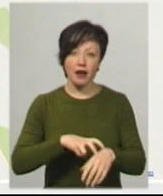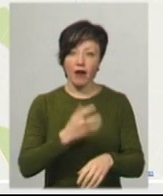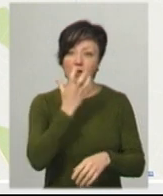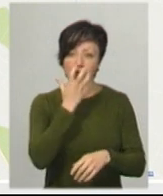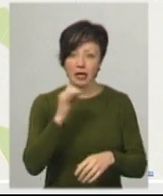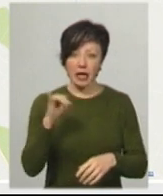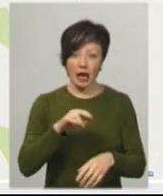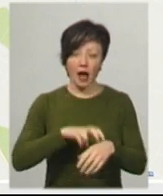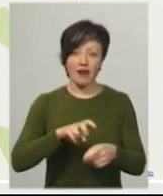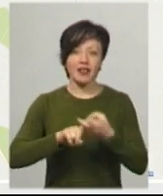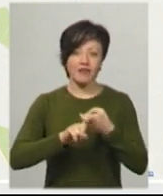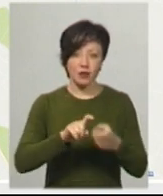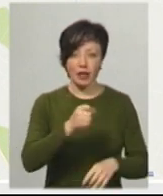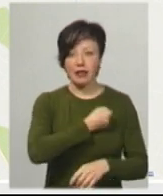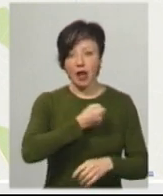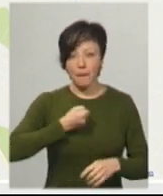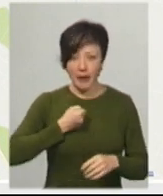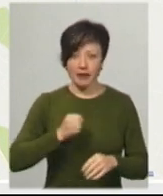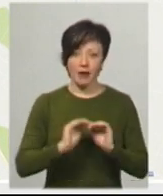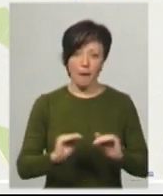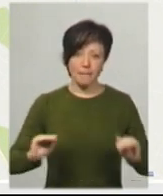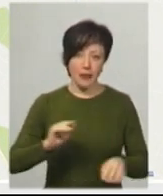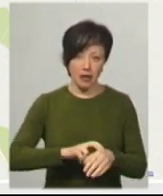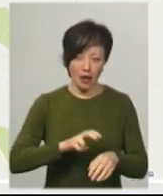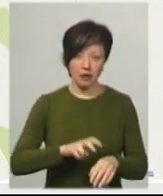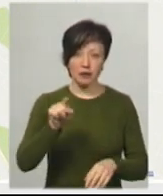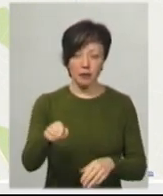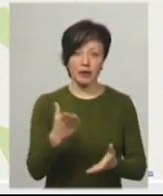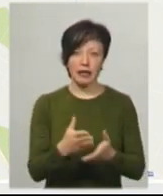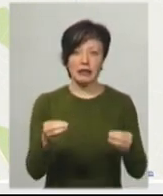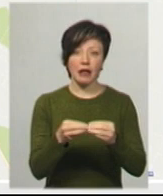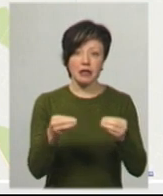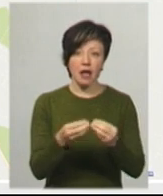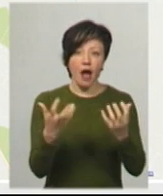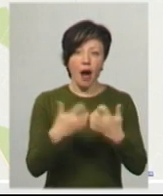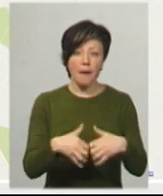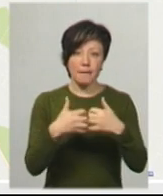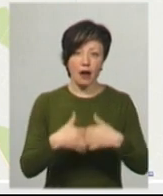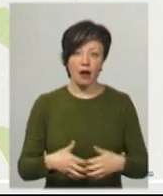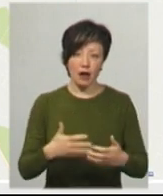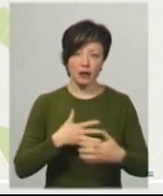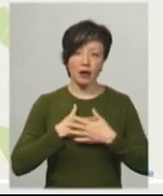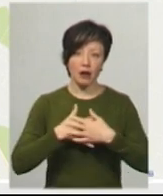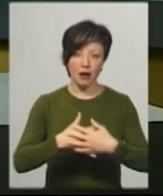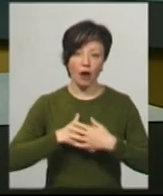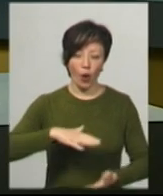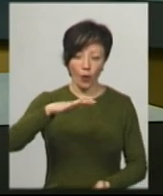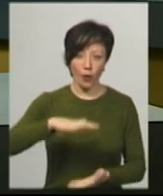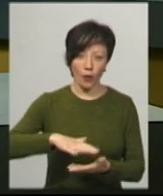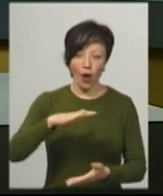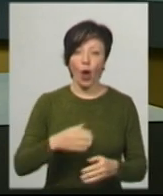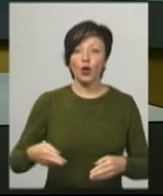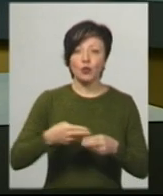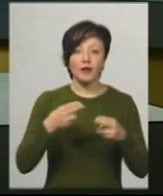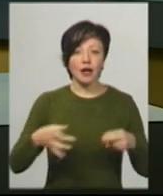лікарів-інфекціоністів, терапевтів та педіатрів. У лікарні є 10 апаратів для штучної вентиляції легень. У Донайвецькій